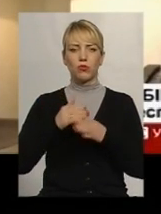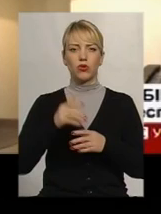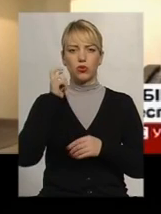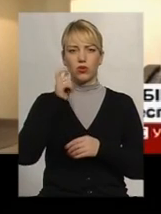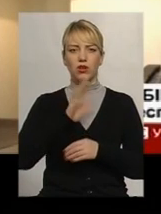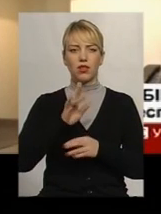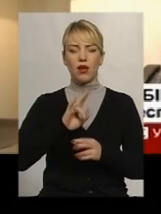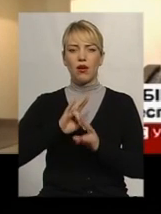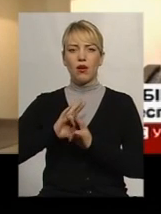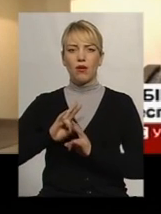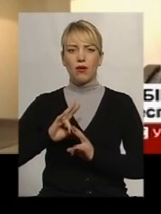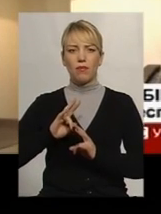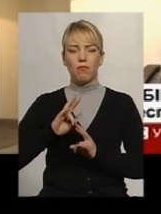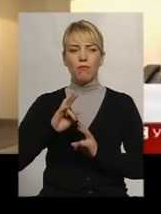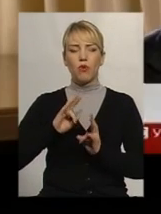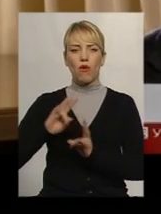провокуючи Росію?